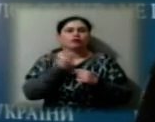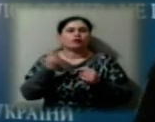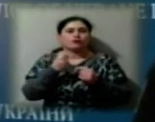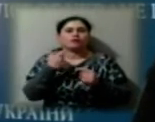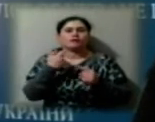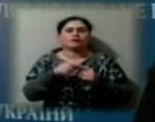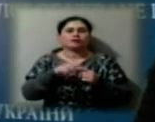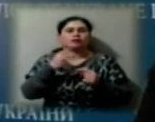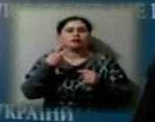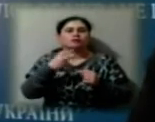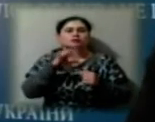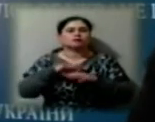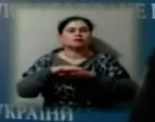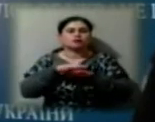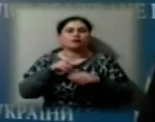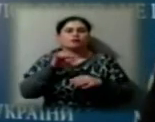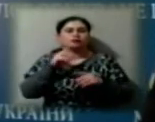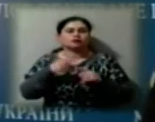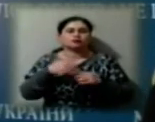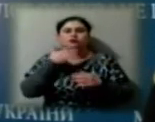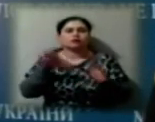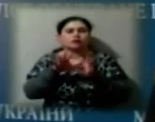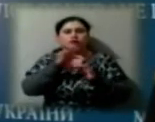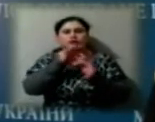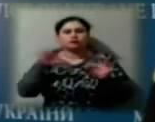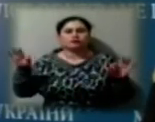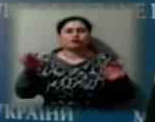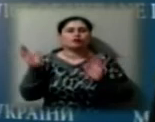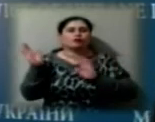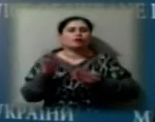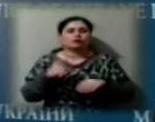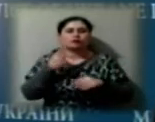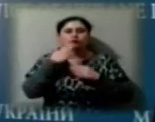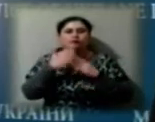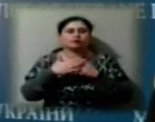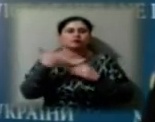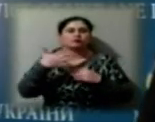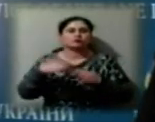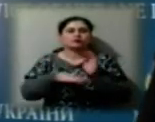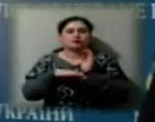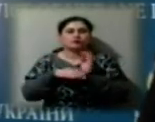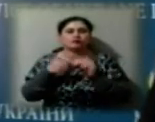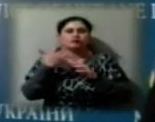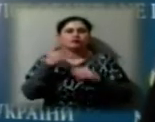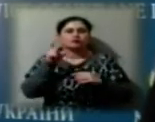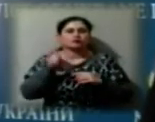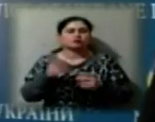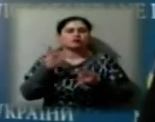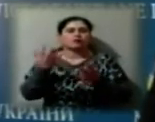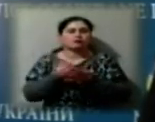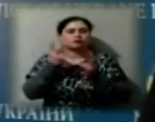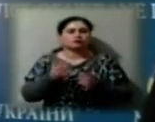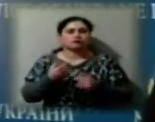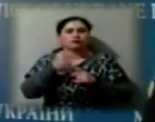залишилось без електропостачання. Повалено понад 50 дерев, 5 чоловік отримали травми, з них одна дитина,